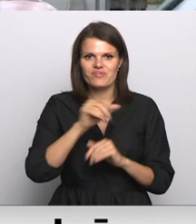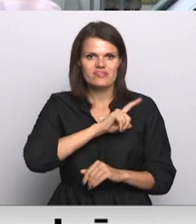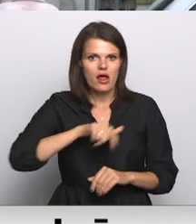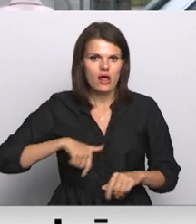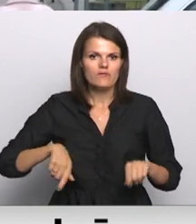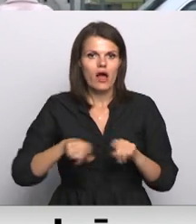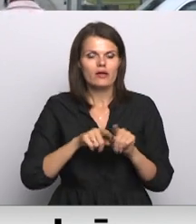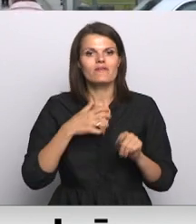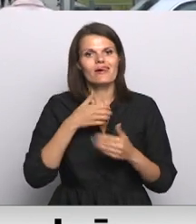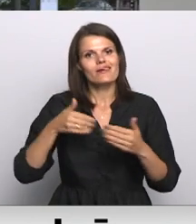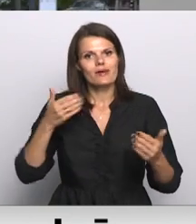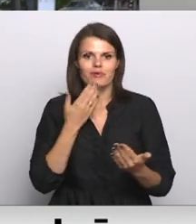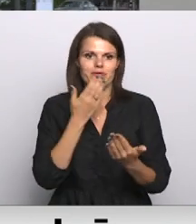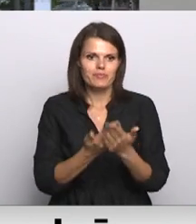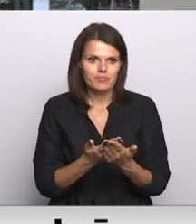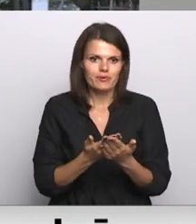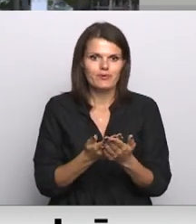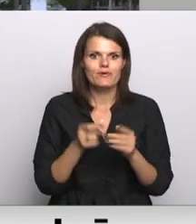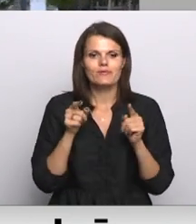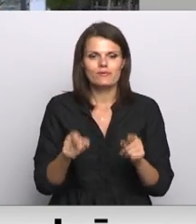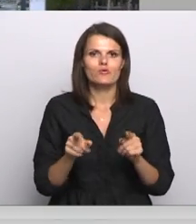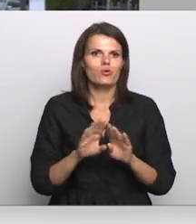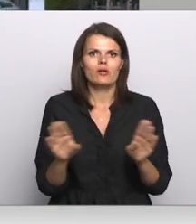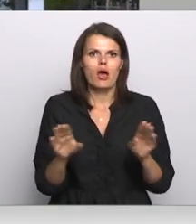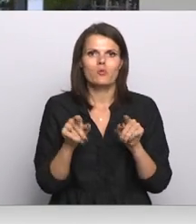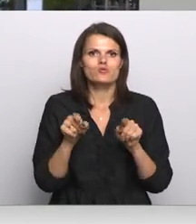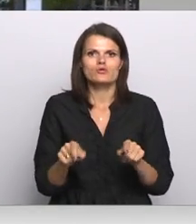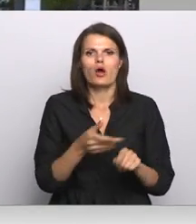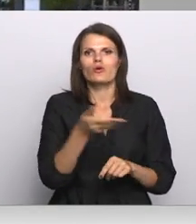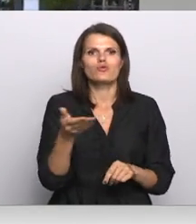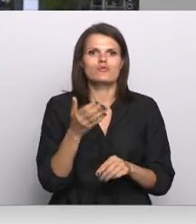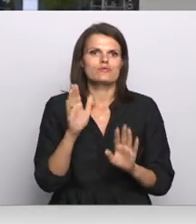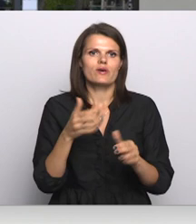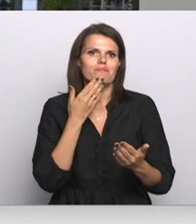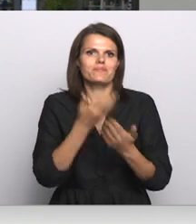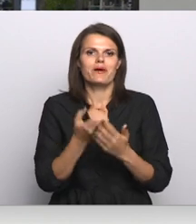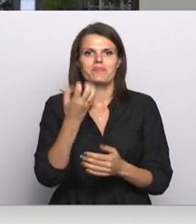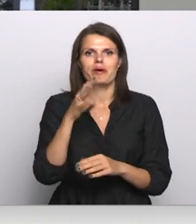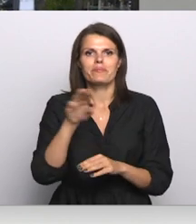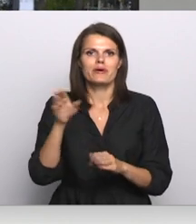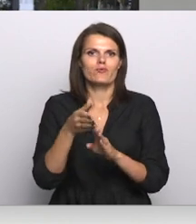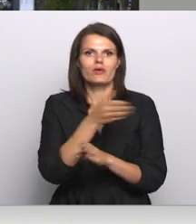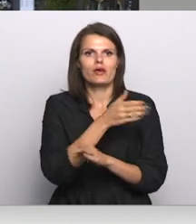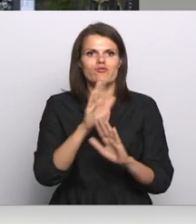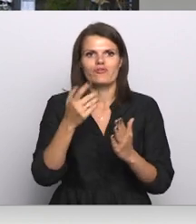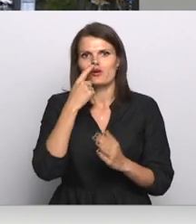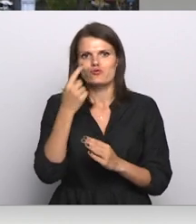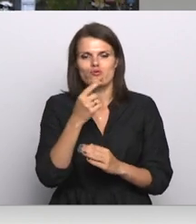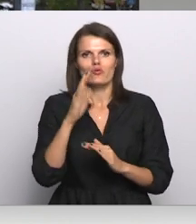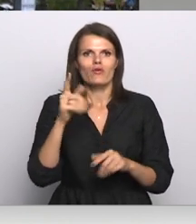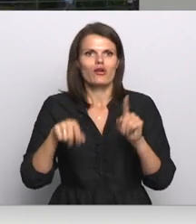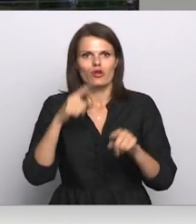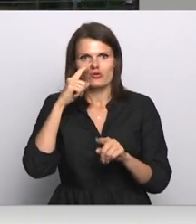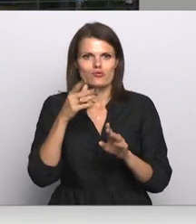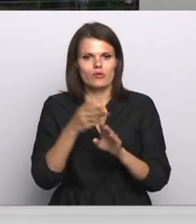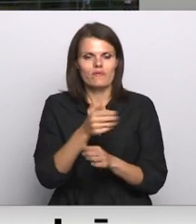to starp, ka reizi ir jāpiesaka. Tur nebūs bluži tā, ka jūs varat pieteikti to, es nezinu, 15 minūtes iepriekšu vai stundu vai pārstundas iepriekšu.